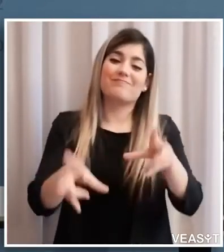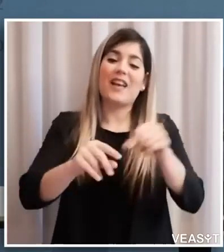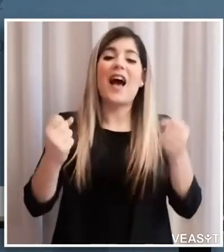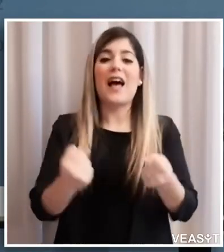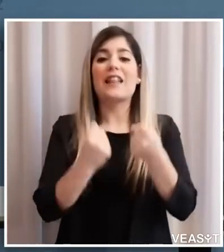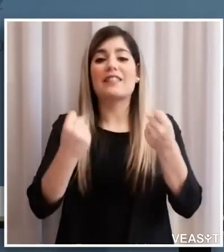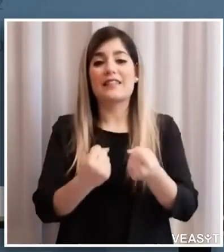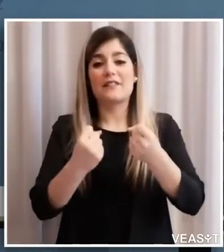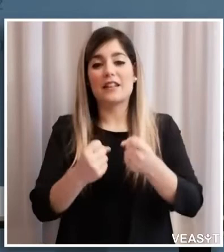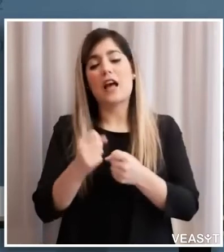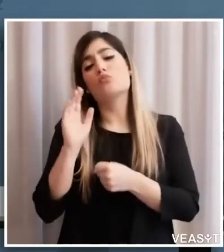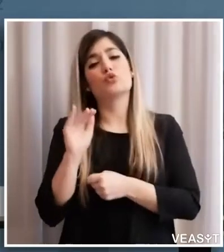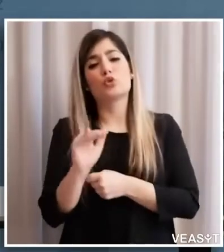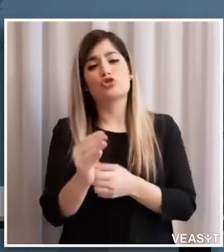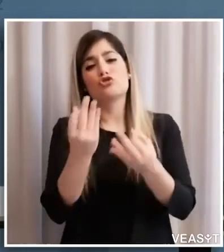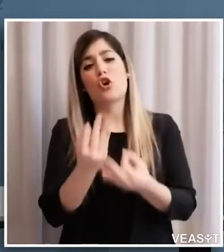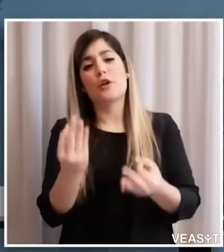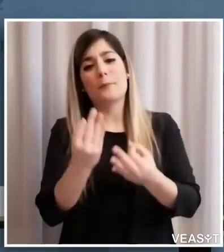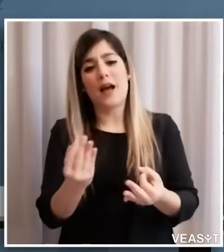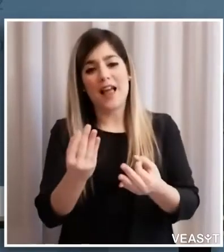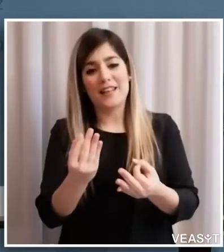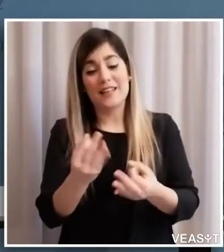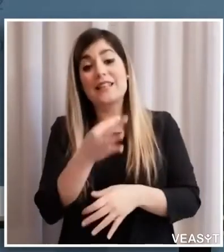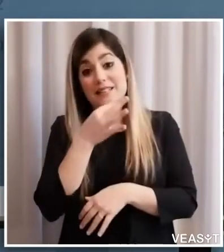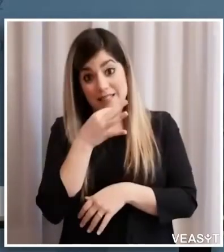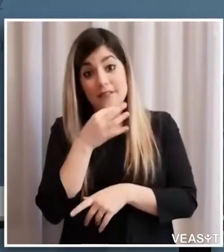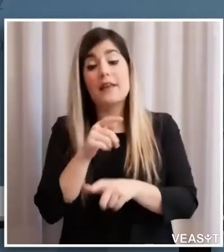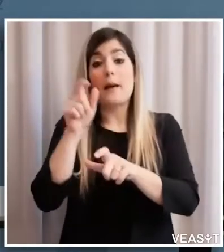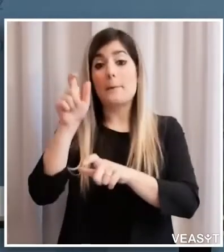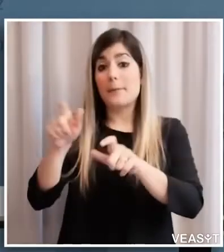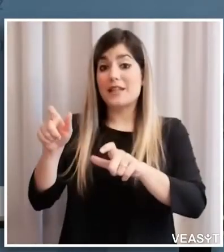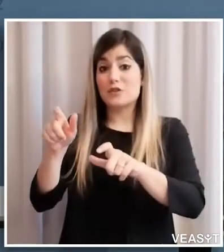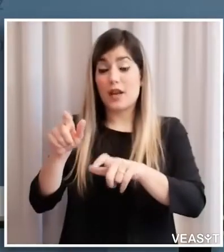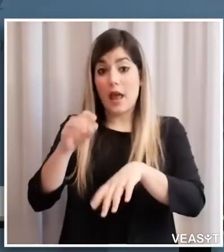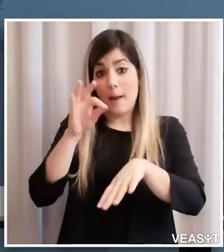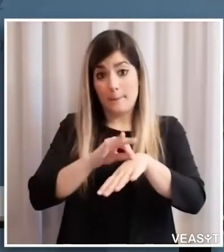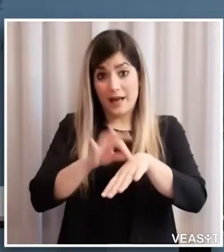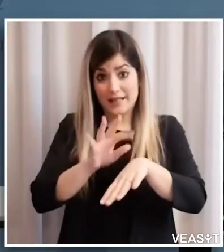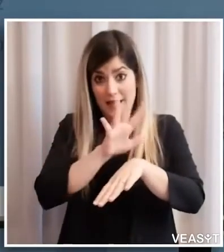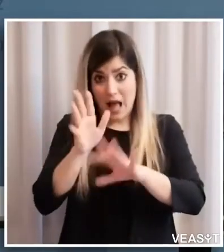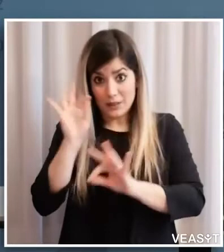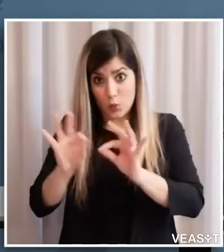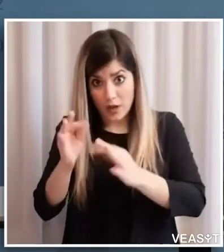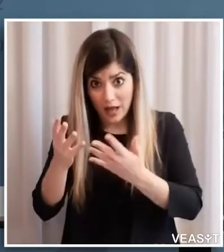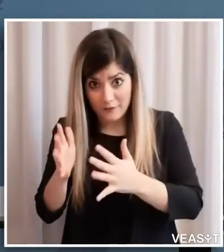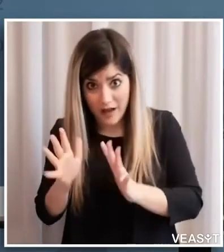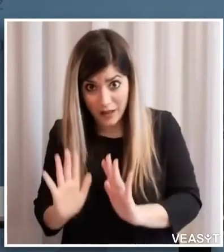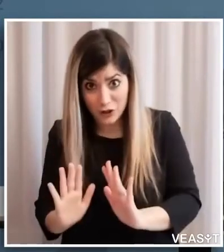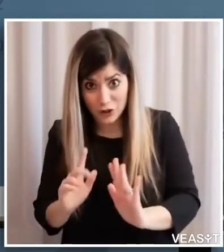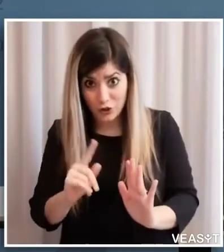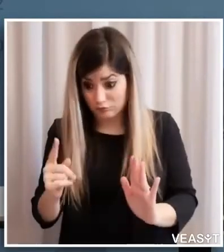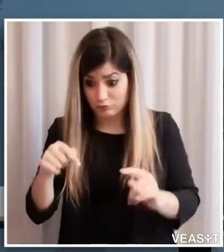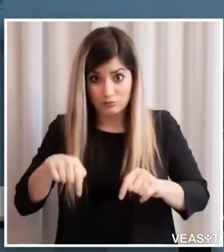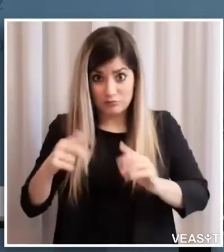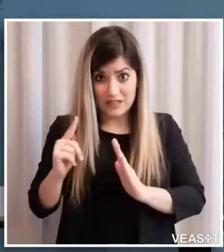'attività ordinaria, cioè che non siano state curate persone con altre malattie nelle ultime settimane, però aggiungere anche adesso